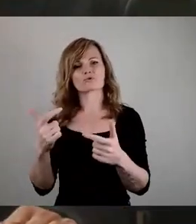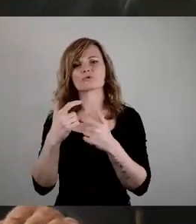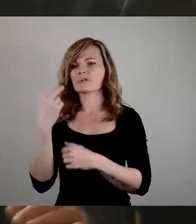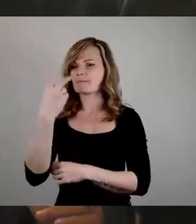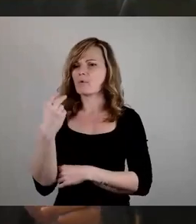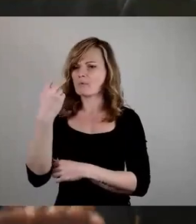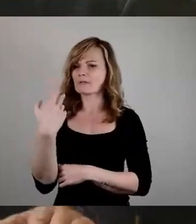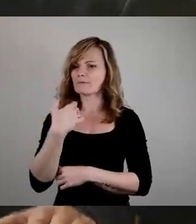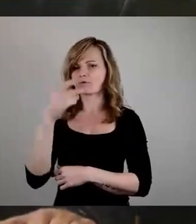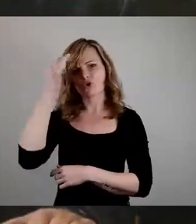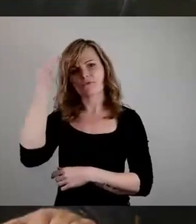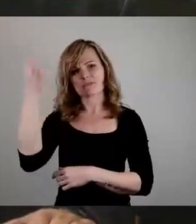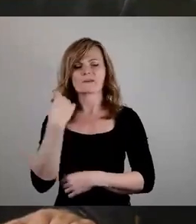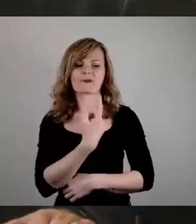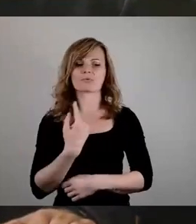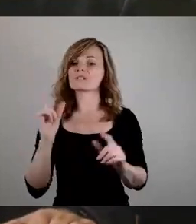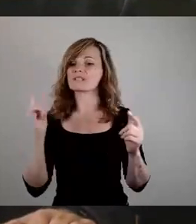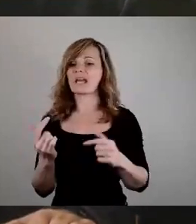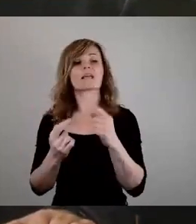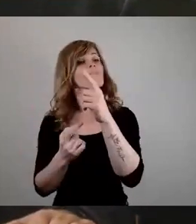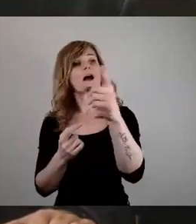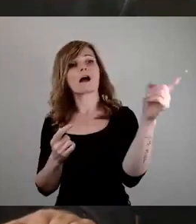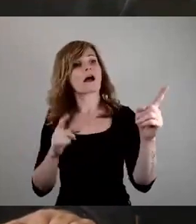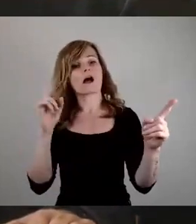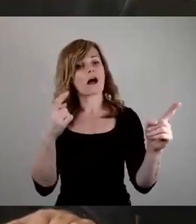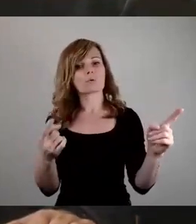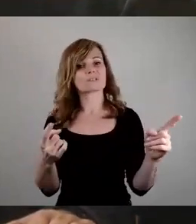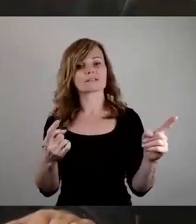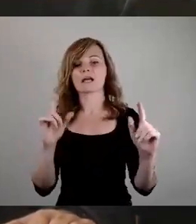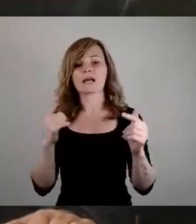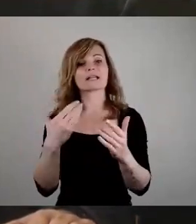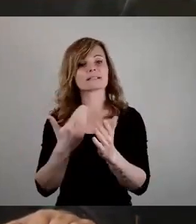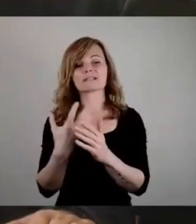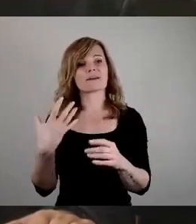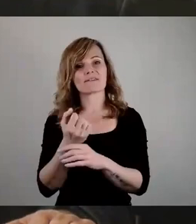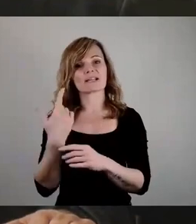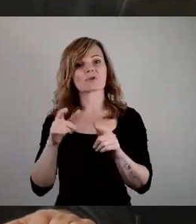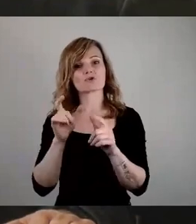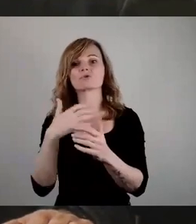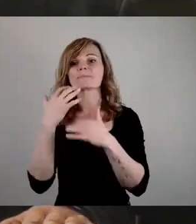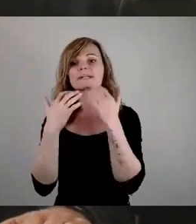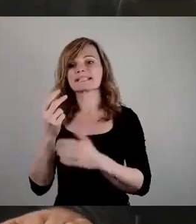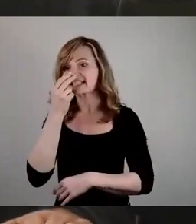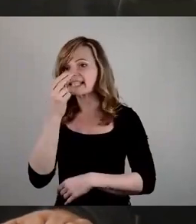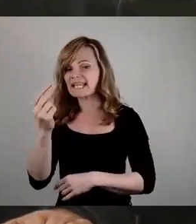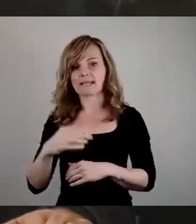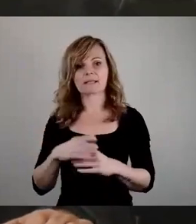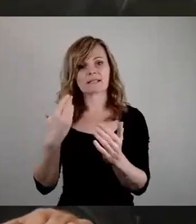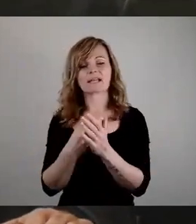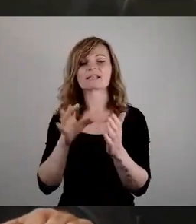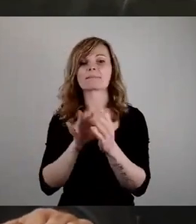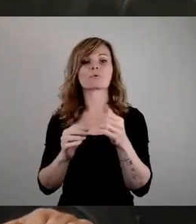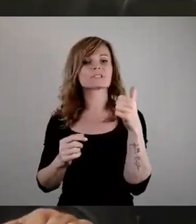uns hat noch keiner und von euch auch nicht, hat noch keiner diesen Verfassungsschutzbericht gesehen. Das ist mal Punkt eins.